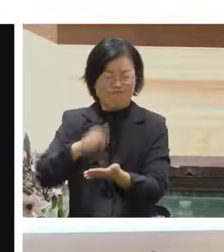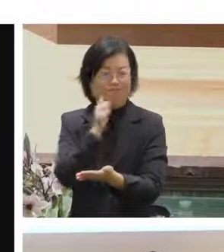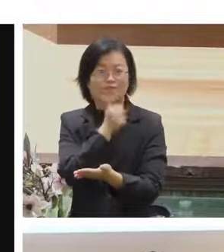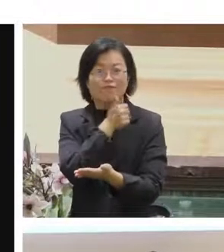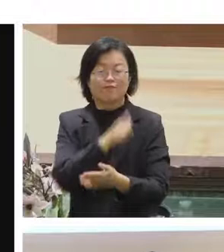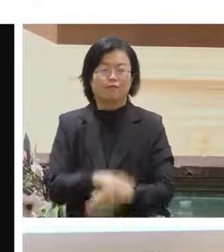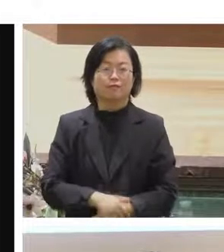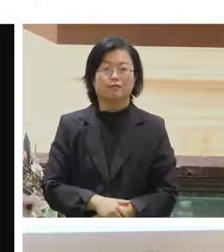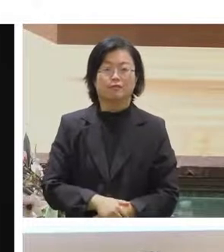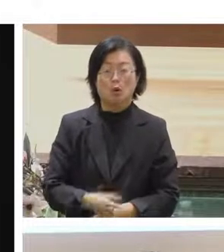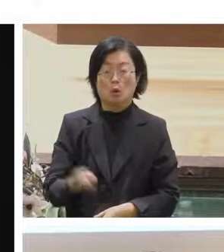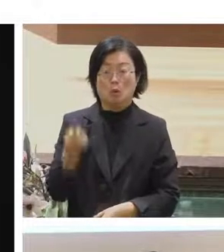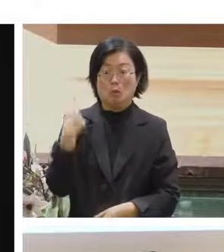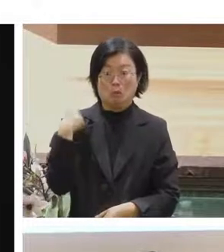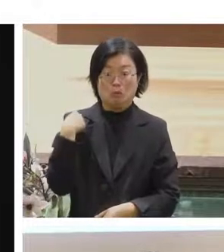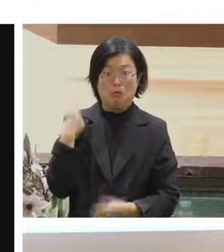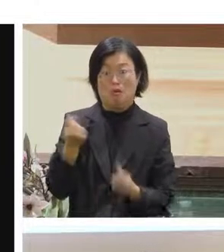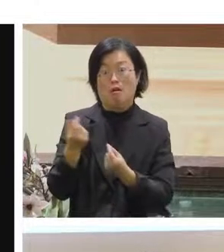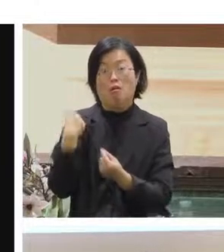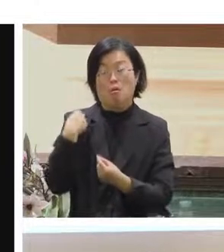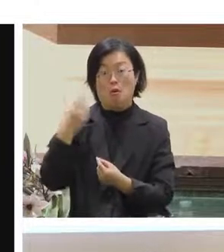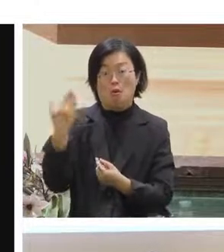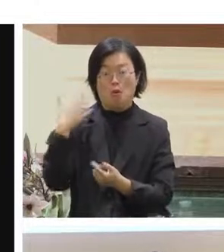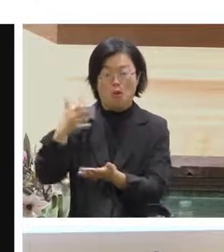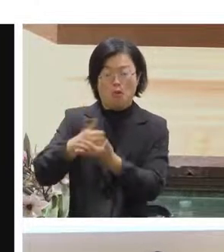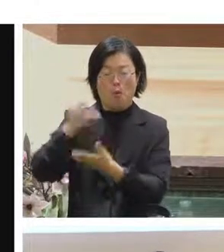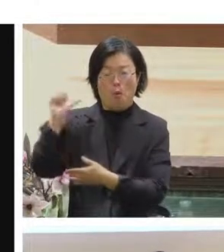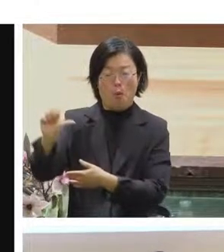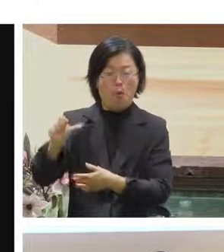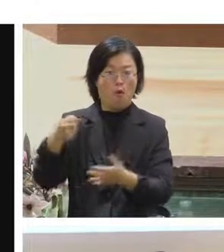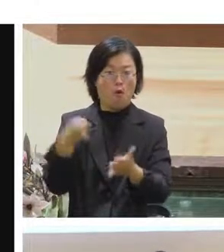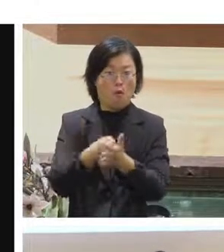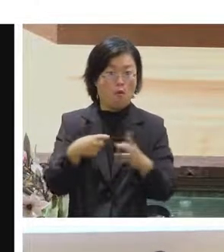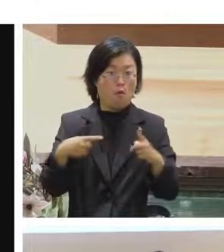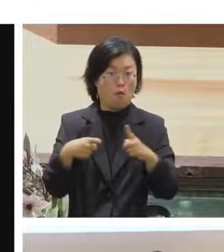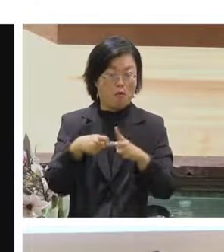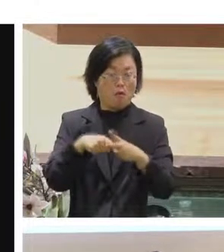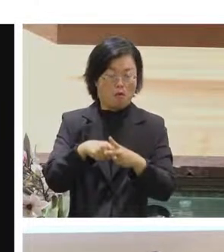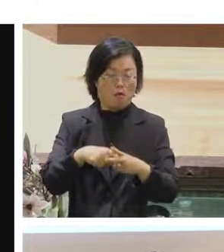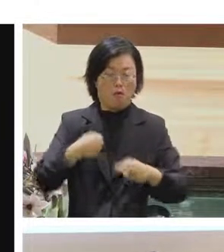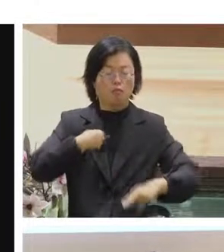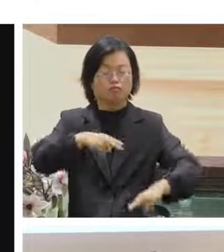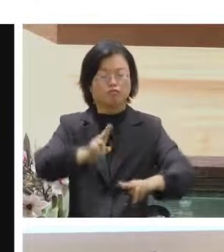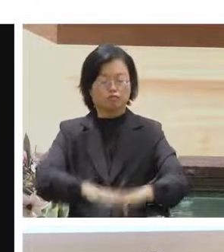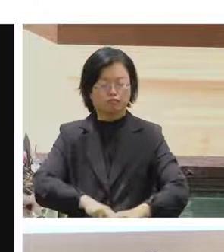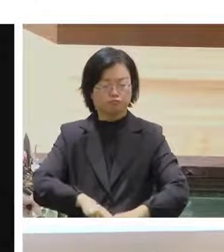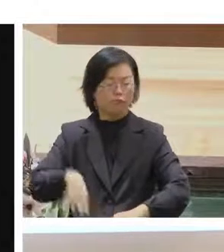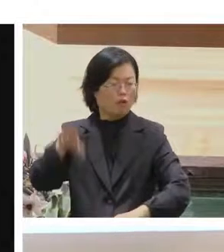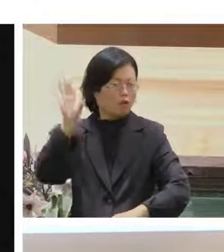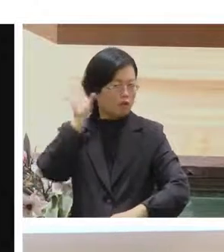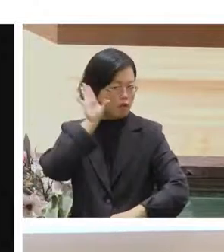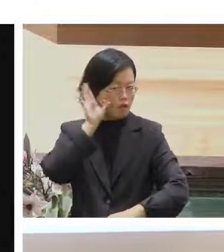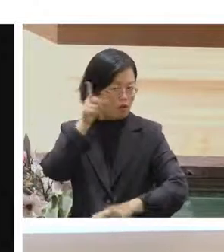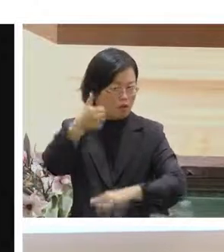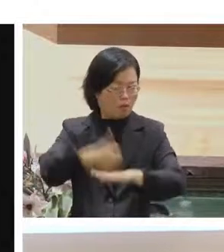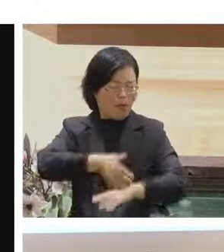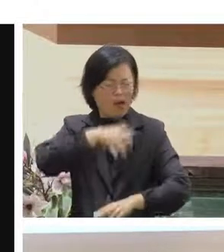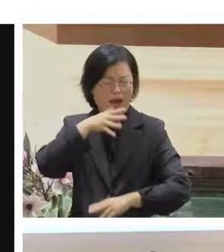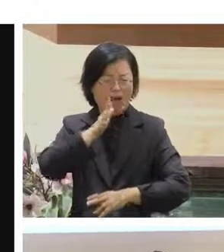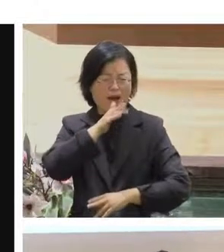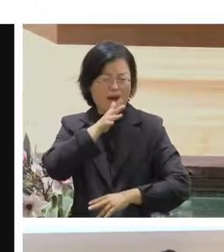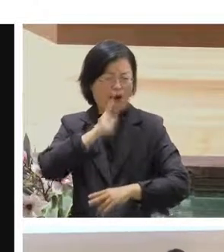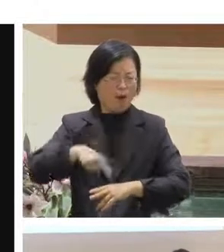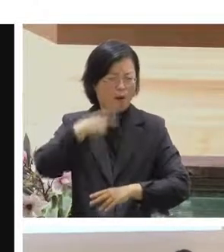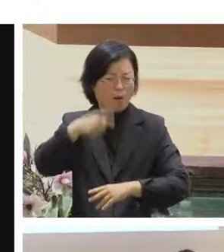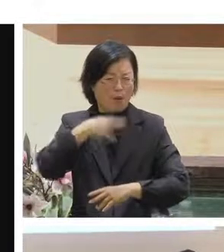我們有請了五位志工來做即時比意就是他們在台下聽到台上講的東西立刻就打成英